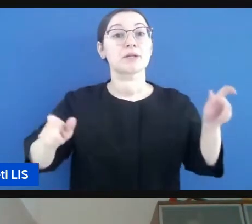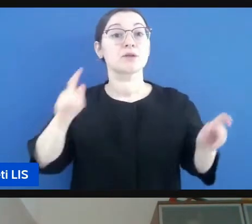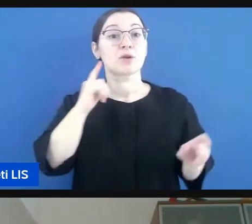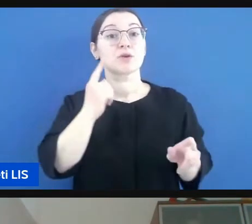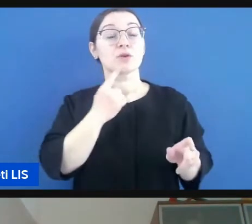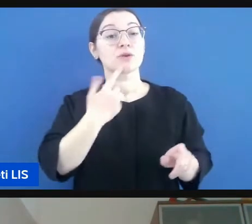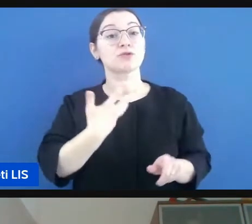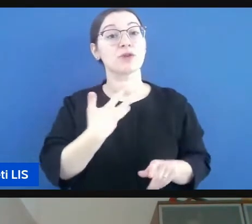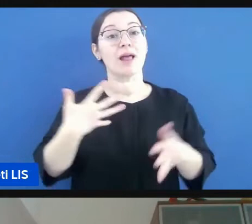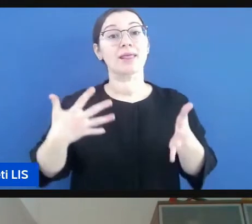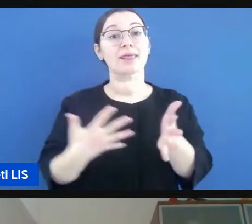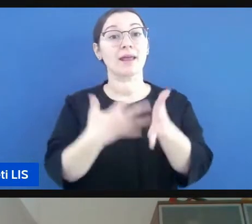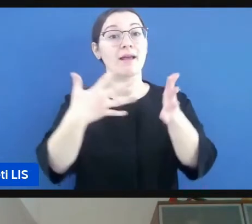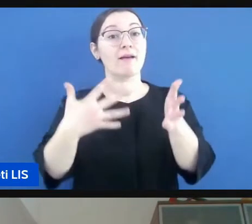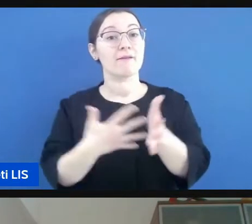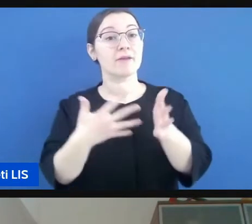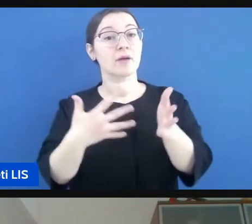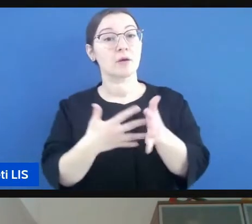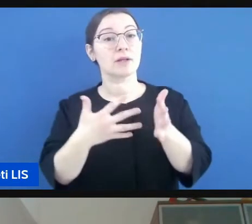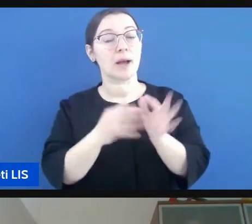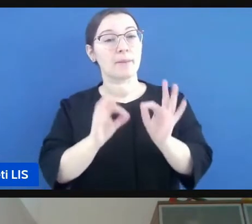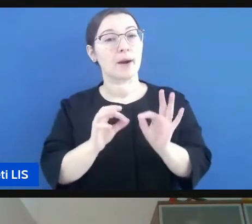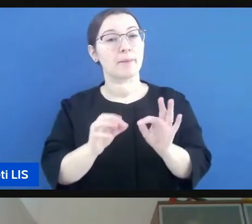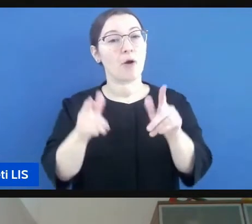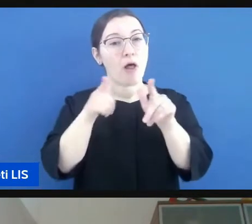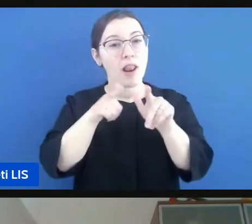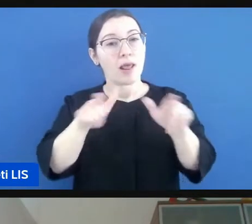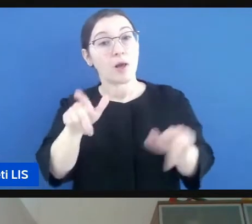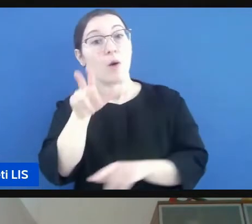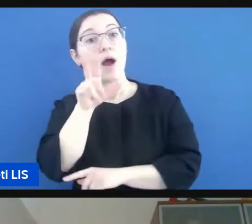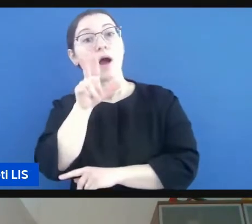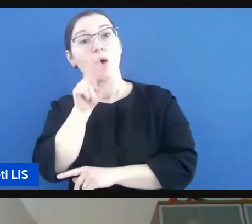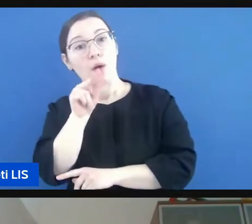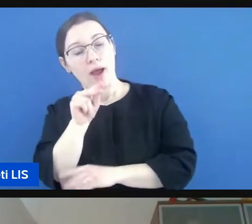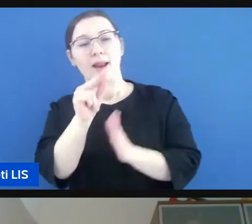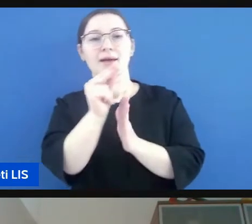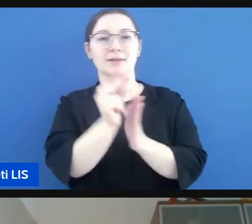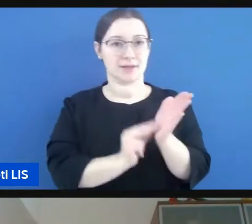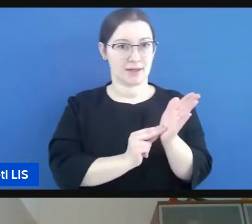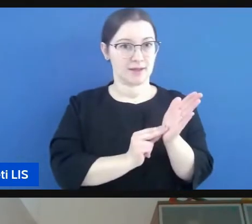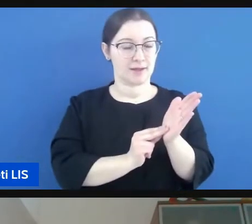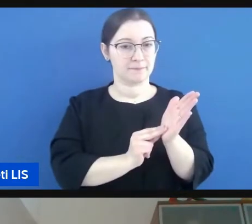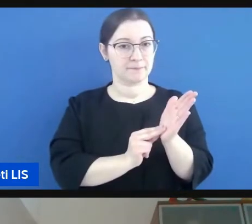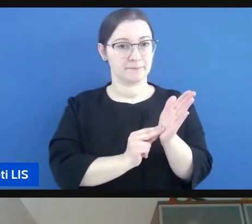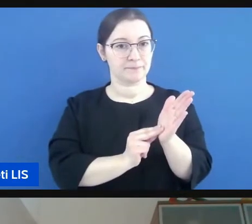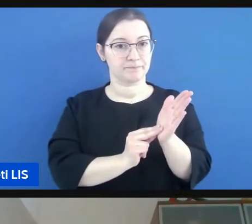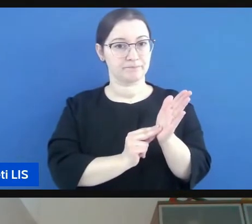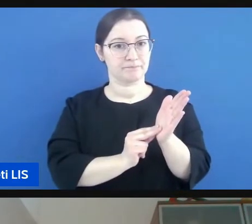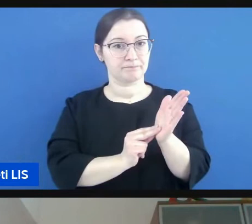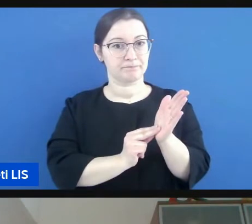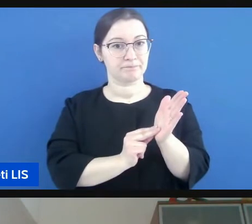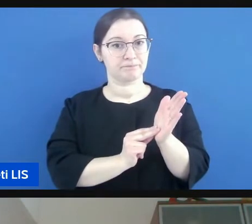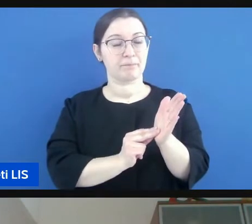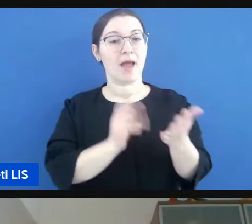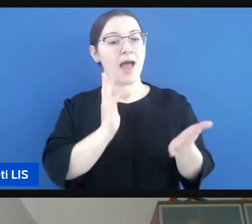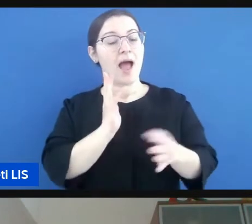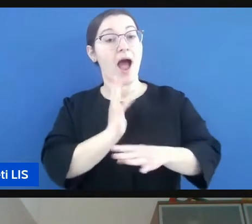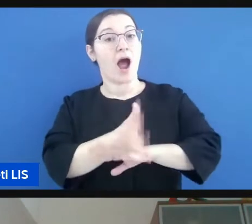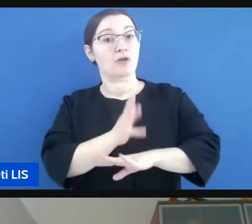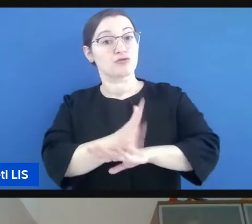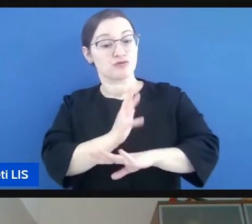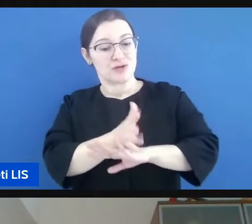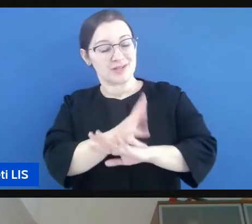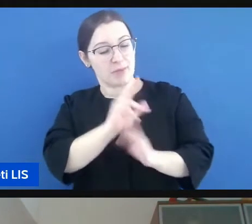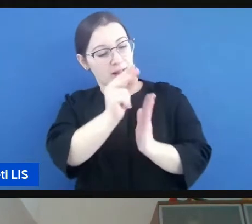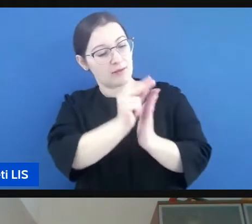difficoltà con molti aspetti della lingua orale e scritta e l'accesso al codice scritto